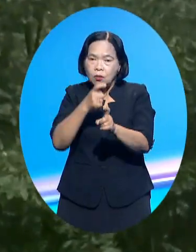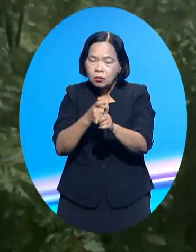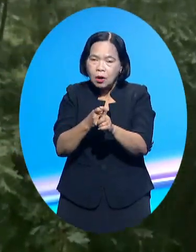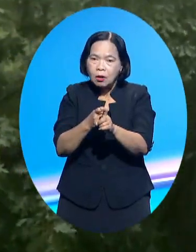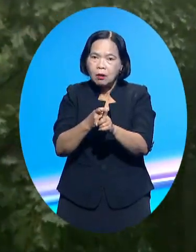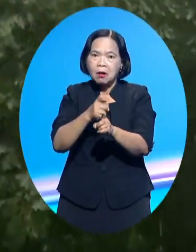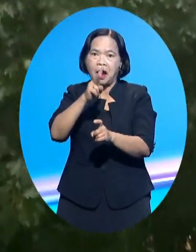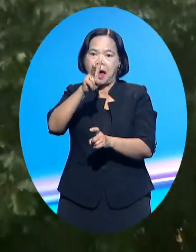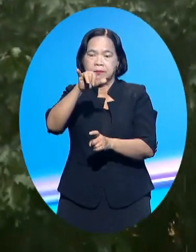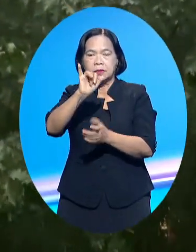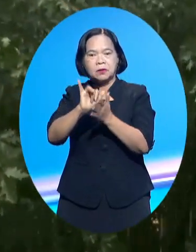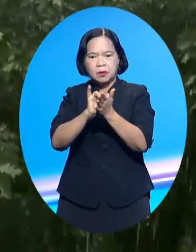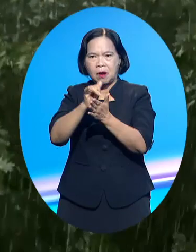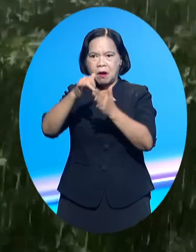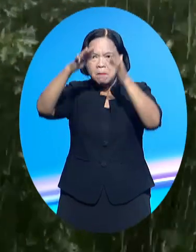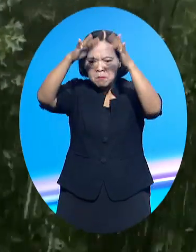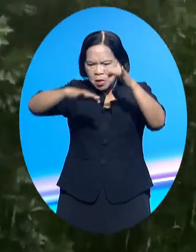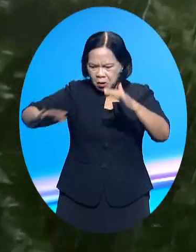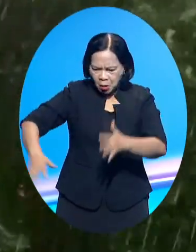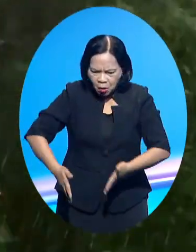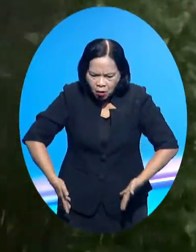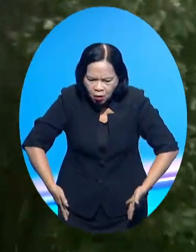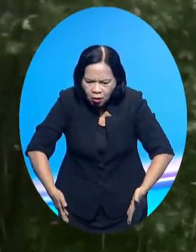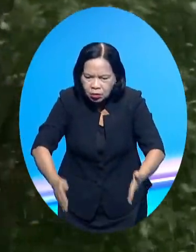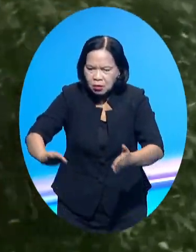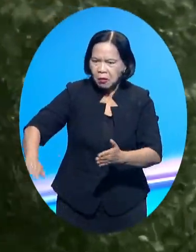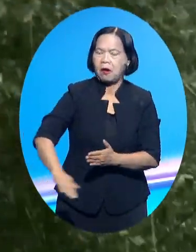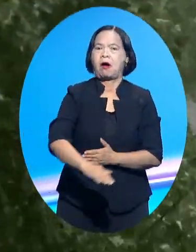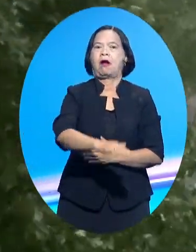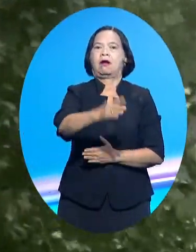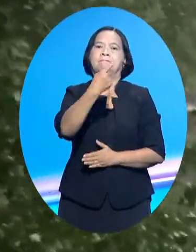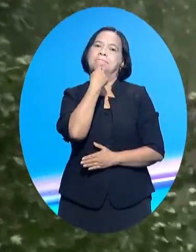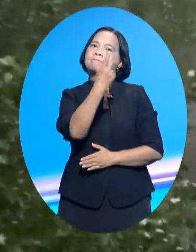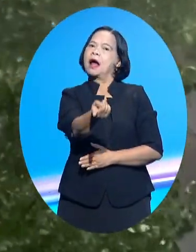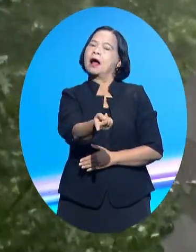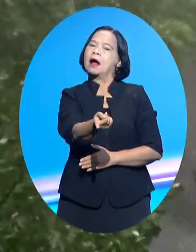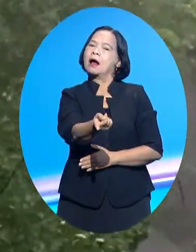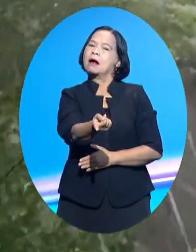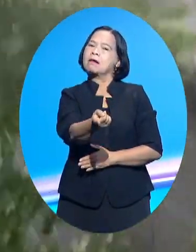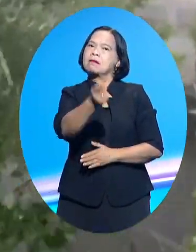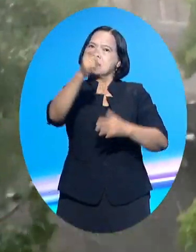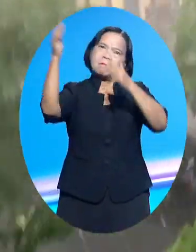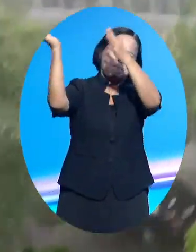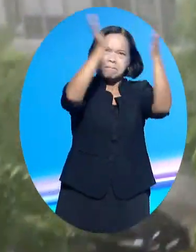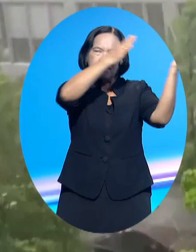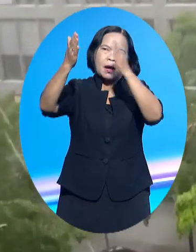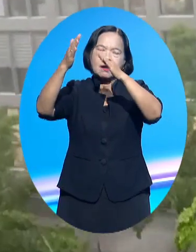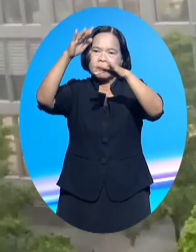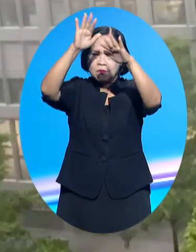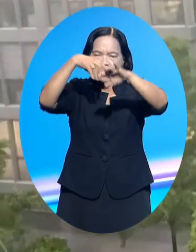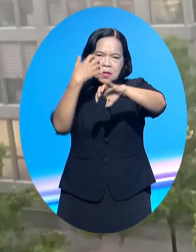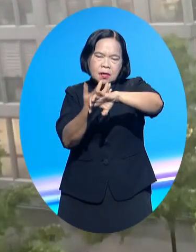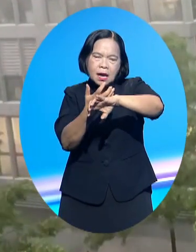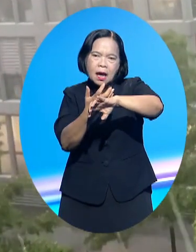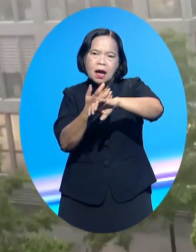đã gây ngập ở nhiều con đường của thành phố. Cơ quan thời tiết Đức đã đưa ra cảnh báo bão và mưa đá tại một số khu vực ở